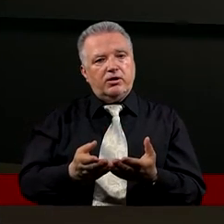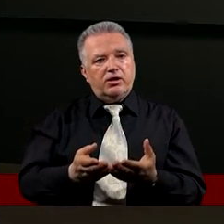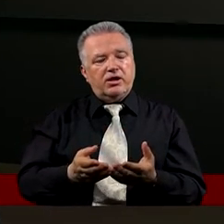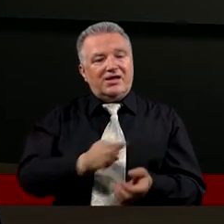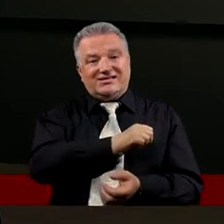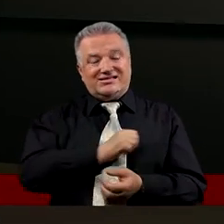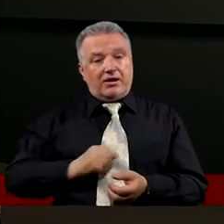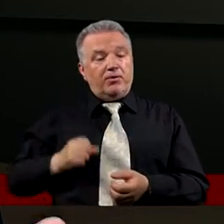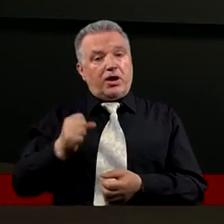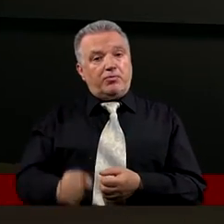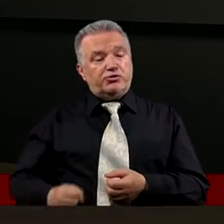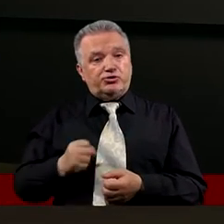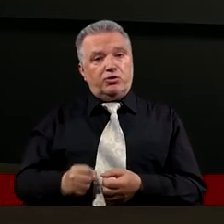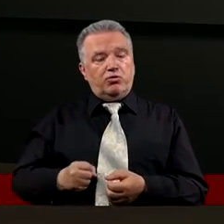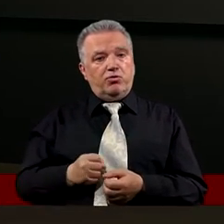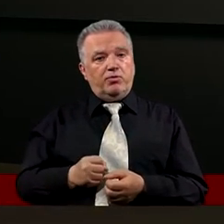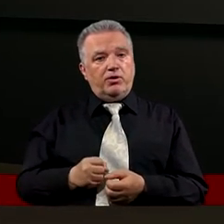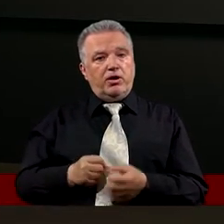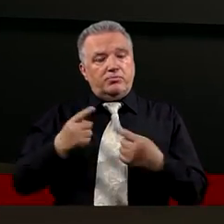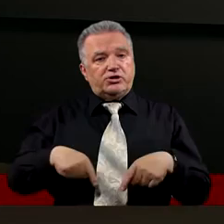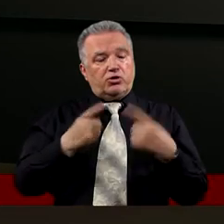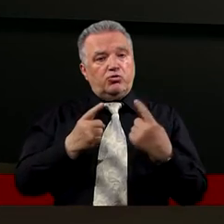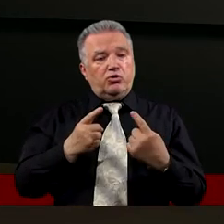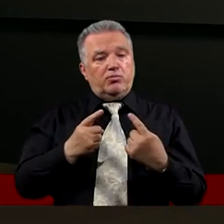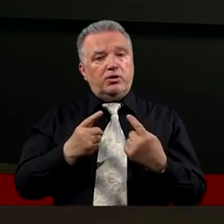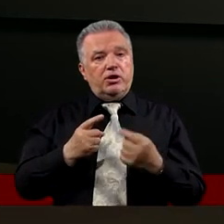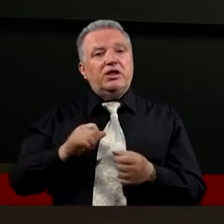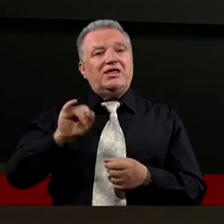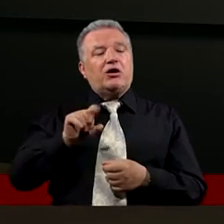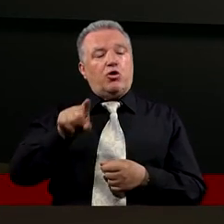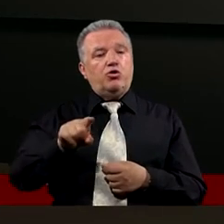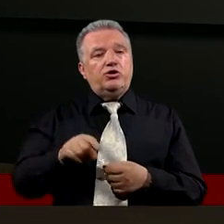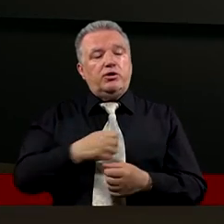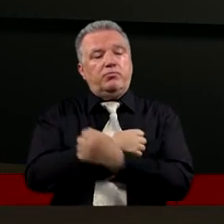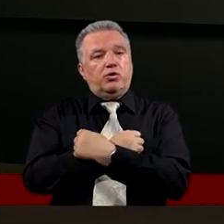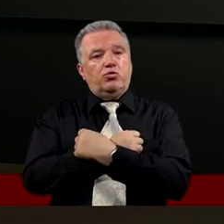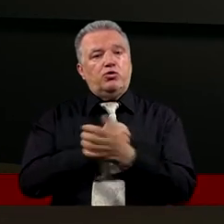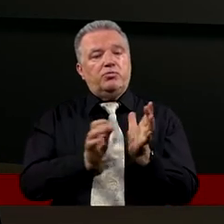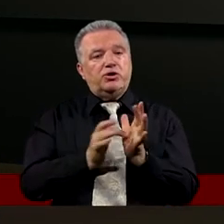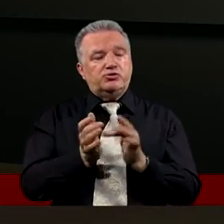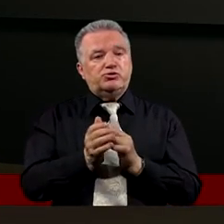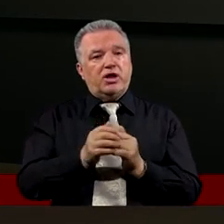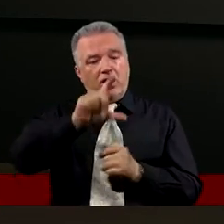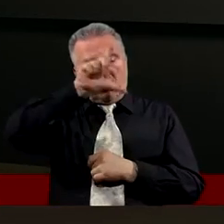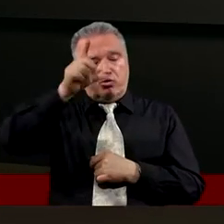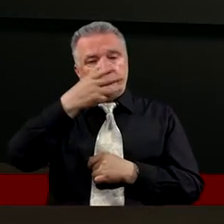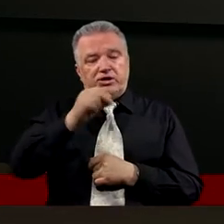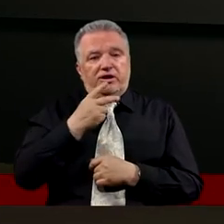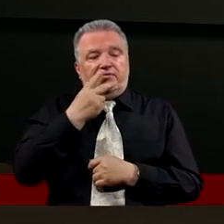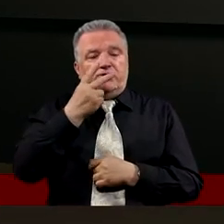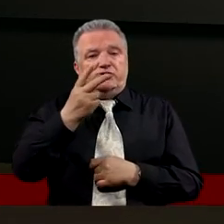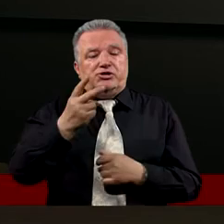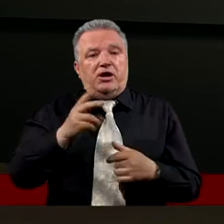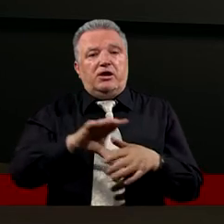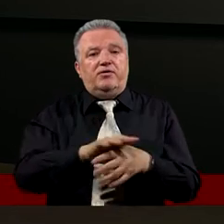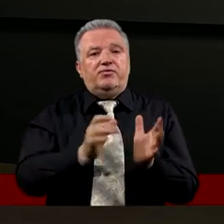Że ludzie różnie traktują Jezusa Ale niestety Niejednokrotnie nie widzą w Nim Mesjasza, czyli